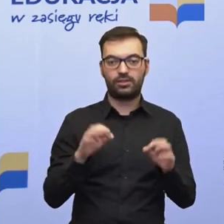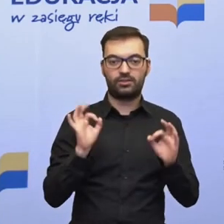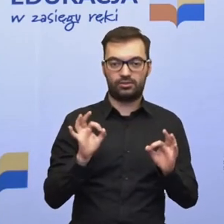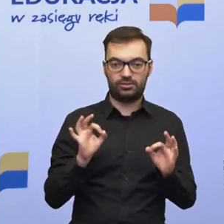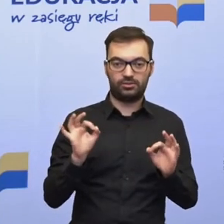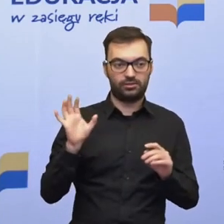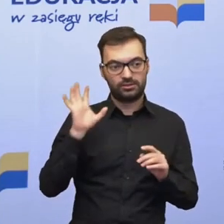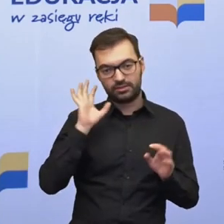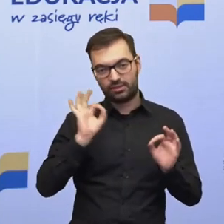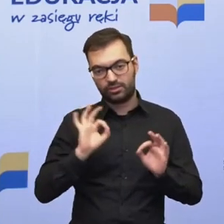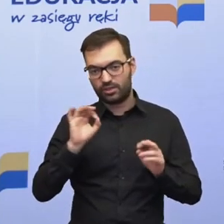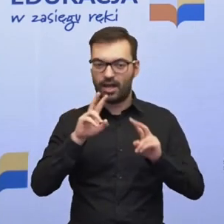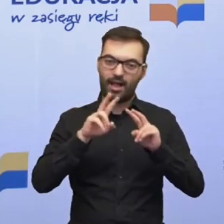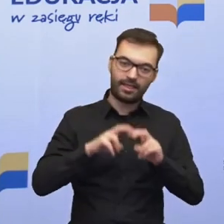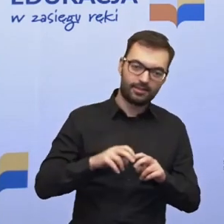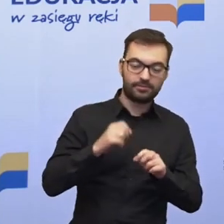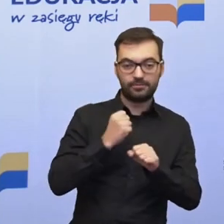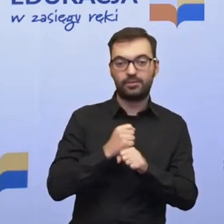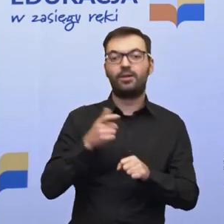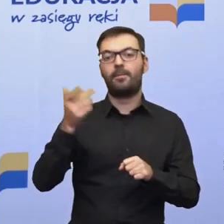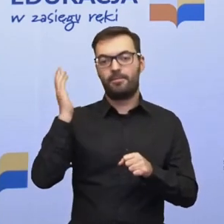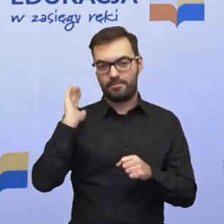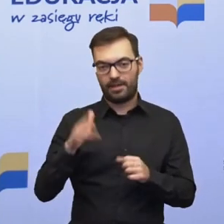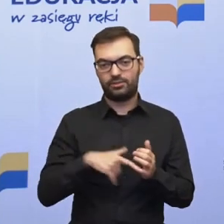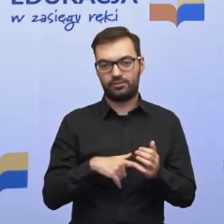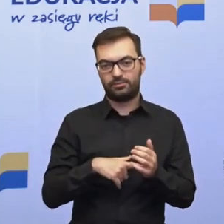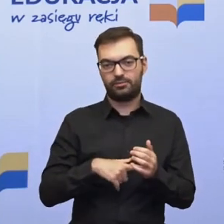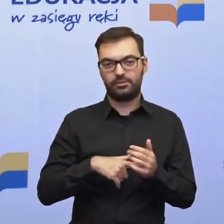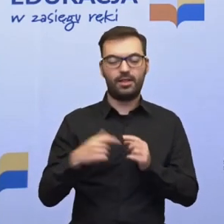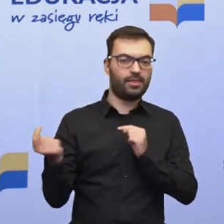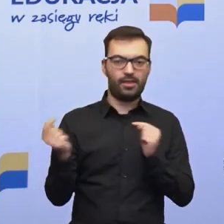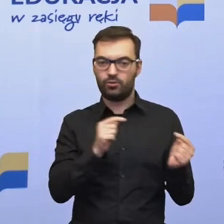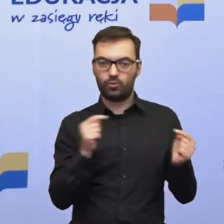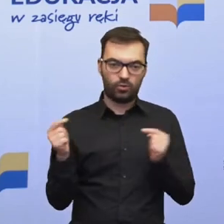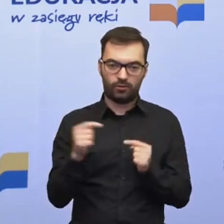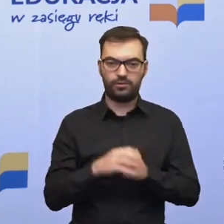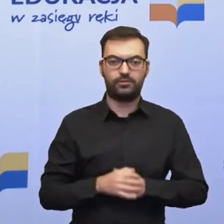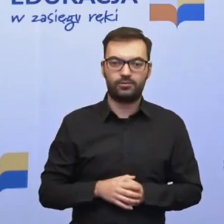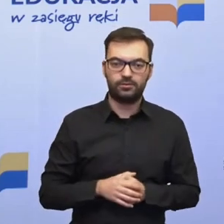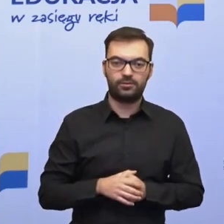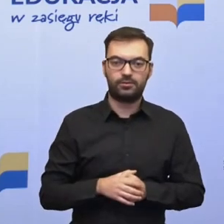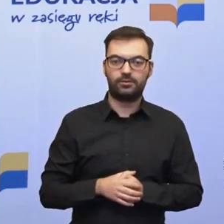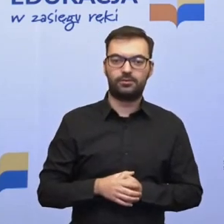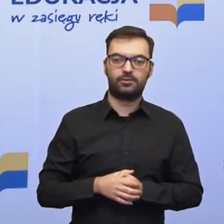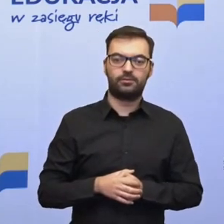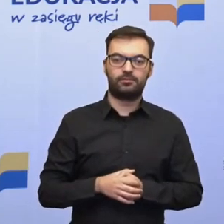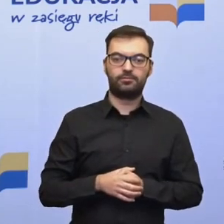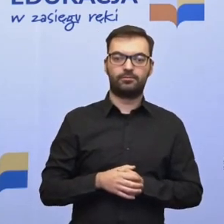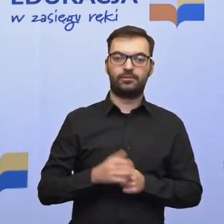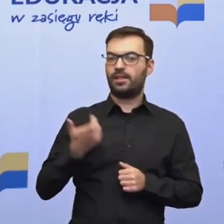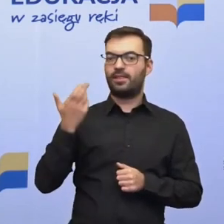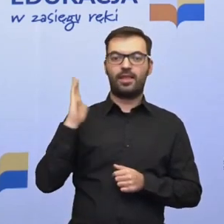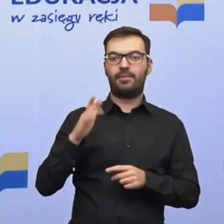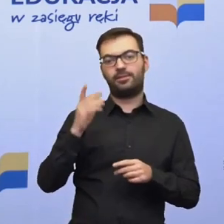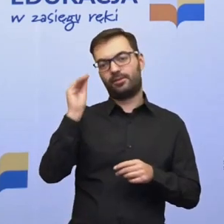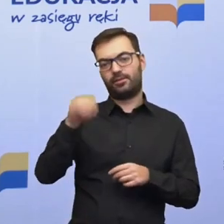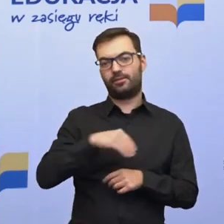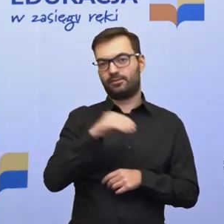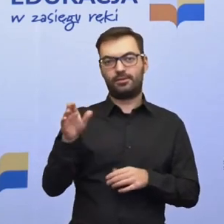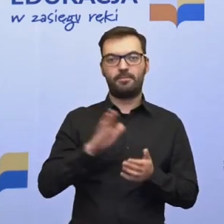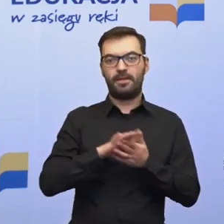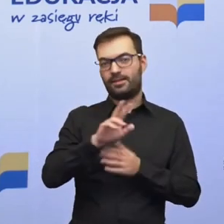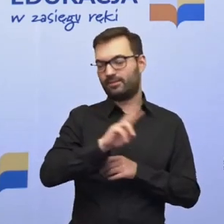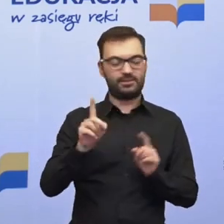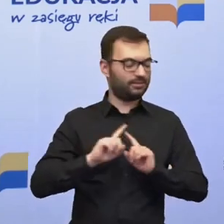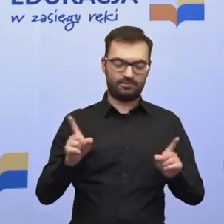analizujemy, będzie poddawane szerokiej dyskusji i nic nie będzie też realizowane poza